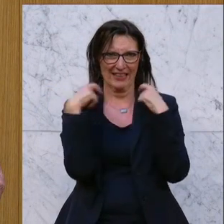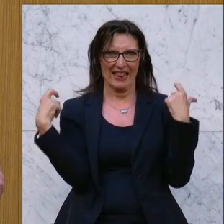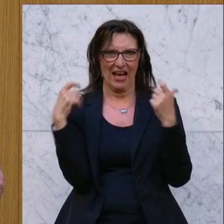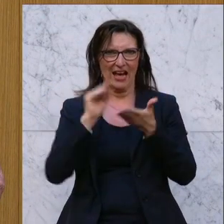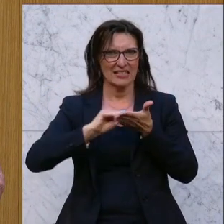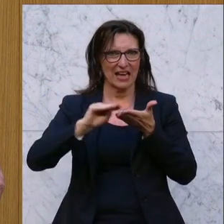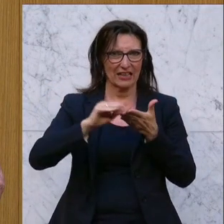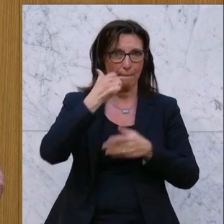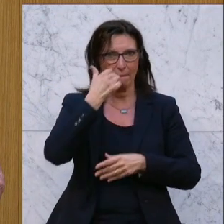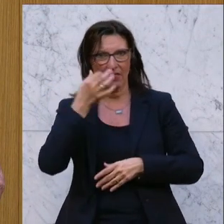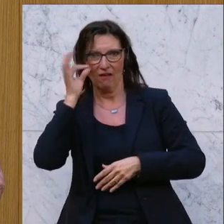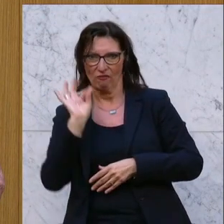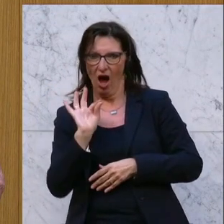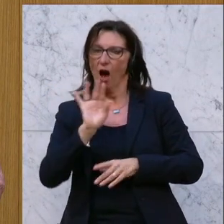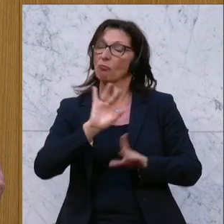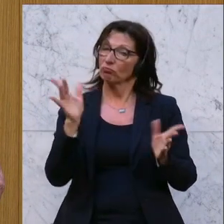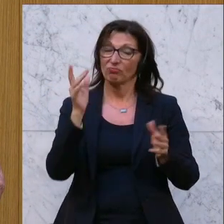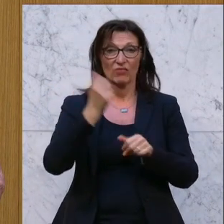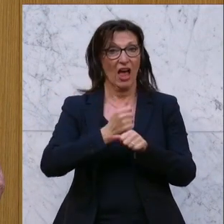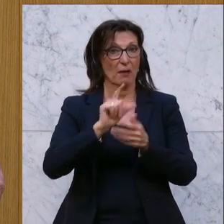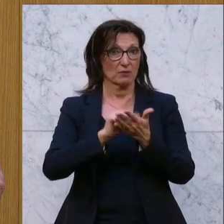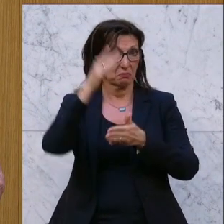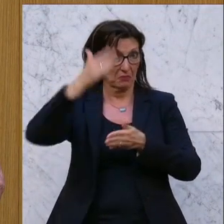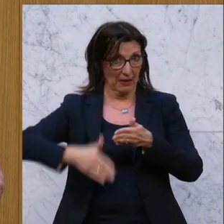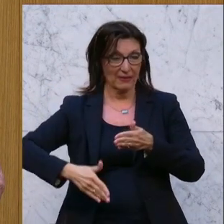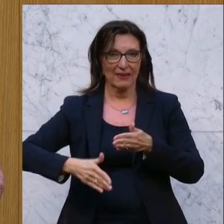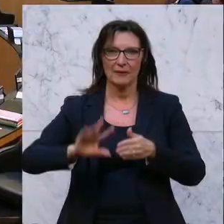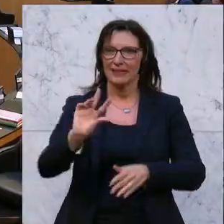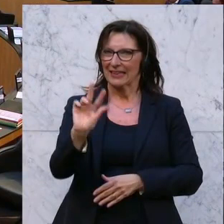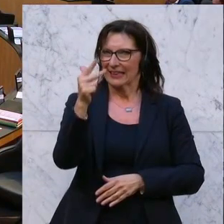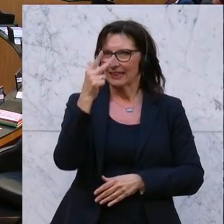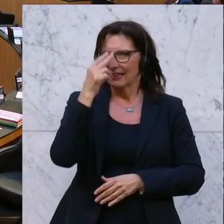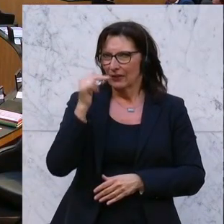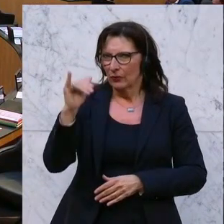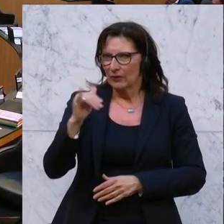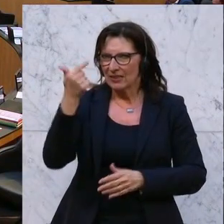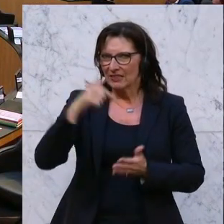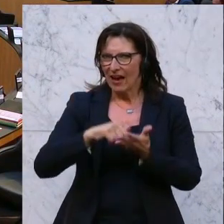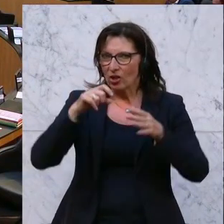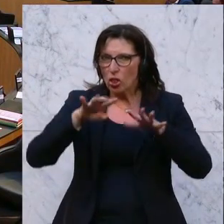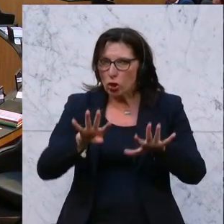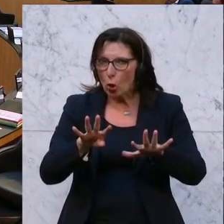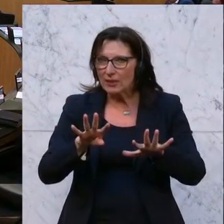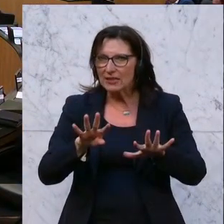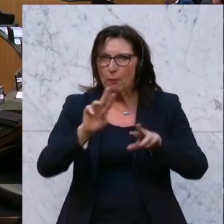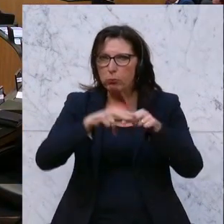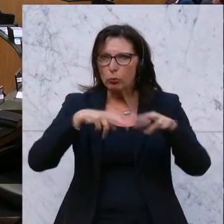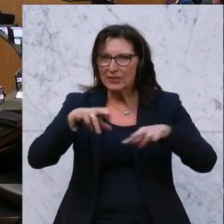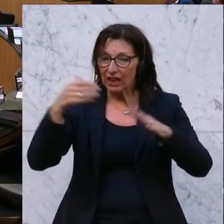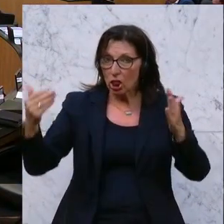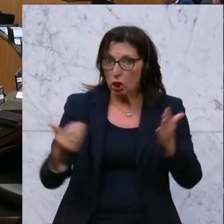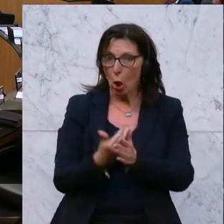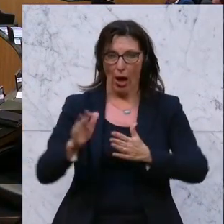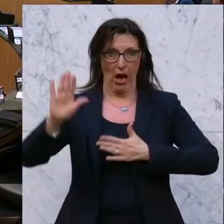und Generalsekretäre aus. Die am 3. Juni 2019 neu angelobte Bundesregierung mit der